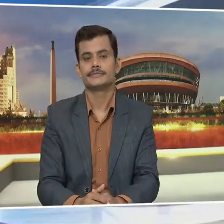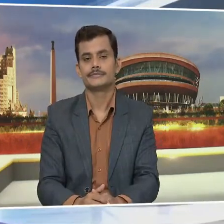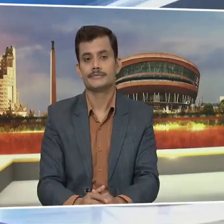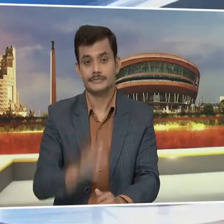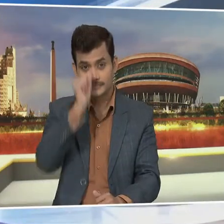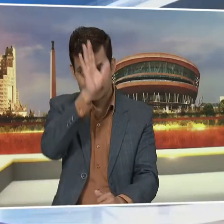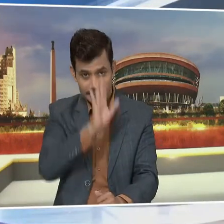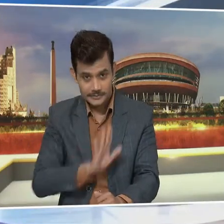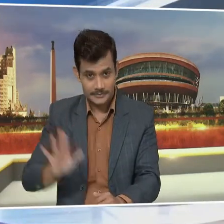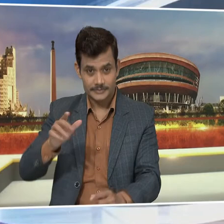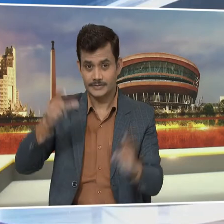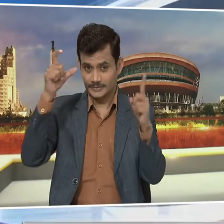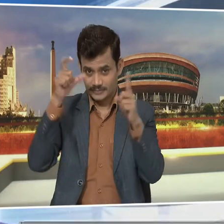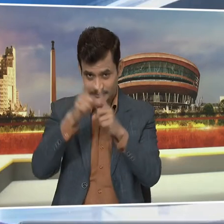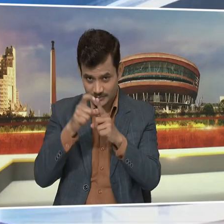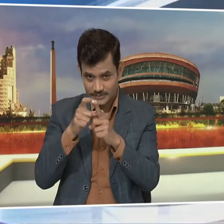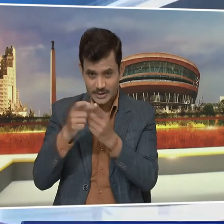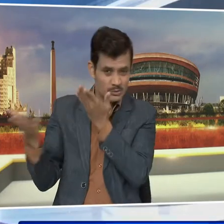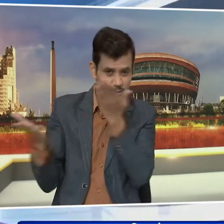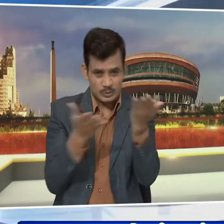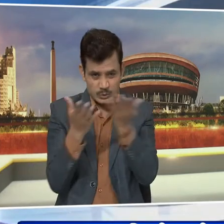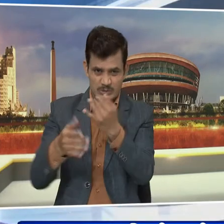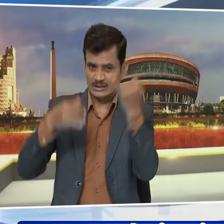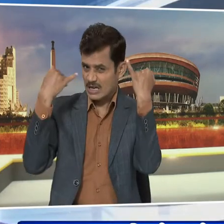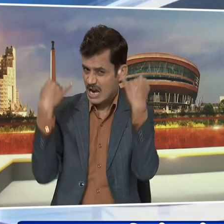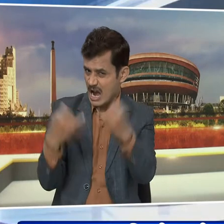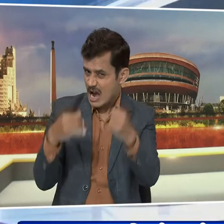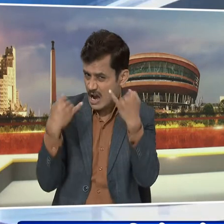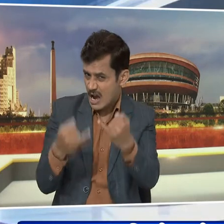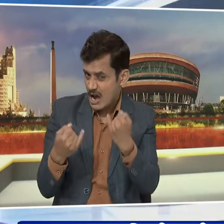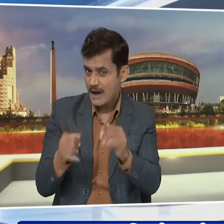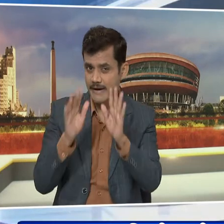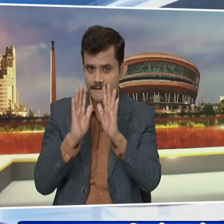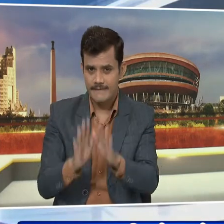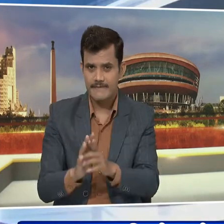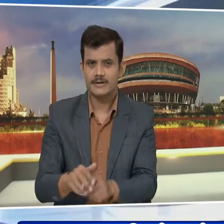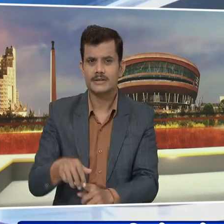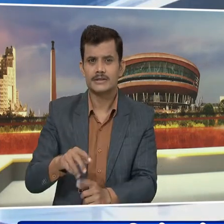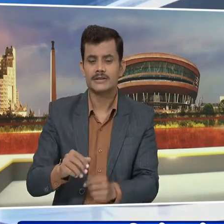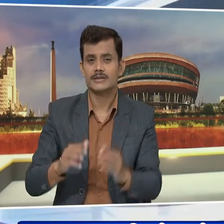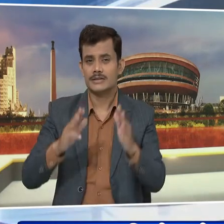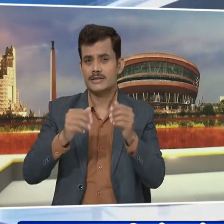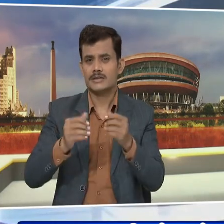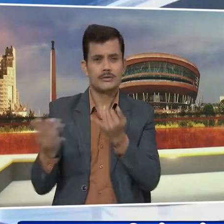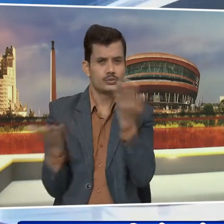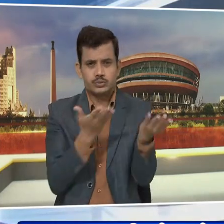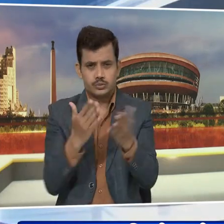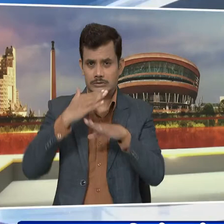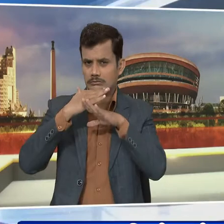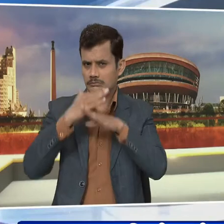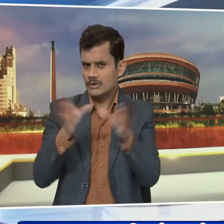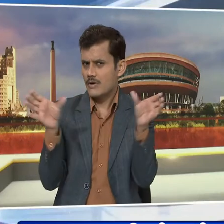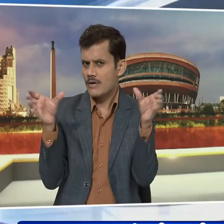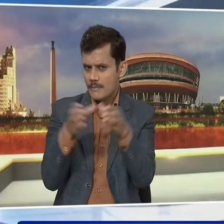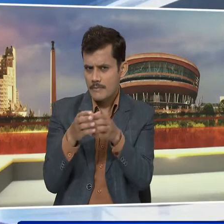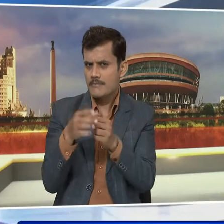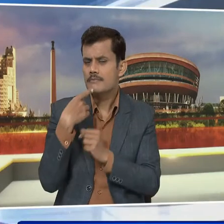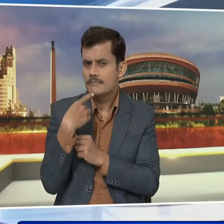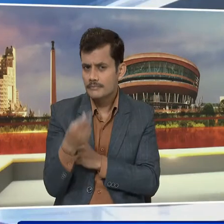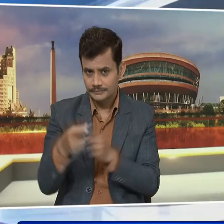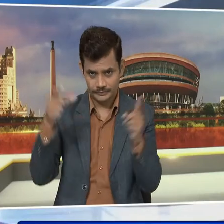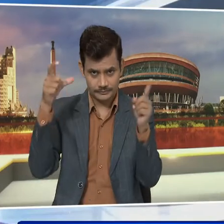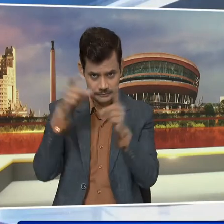देश की राजधानी दिल्ली में वायू प्रदूशन से हालात खराब हैं केंद्रे प्रदूशन नियंत्रण बोड के अनुसार